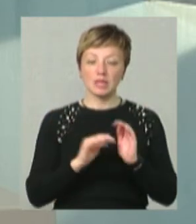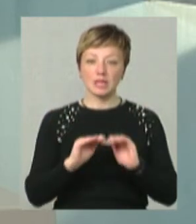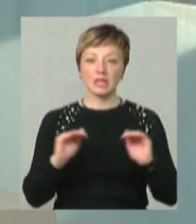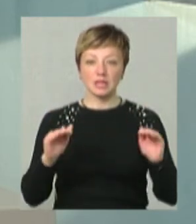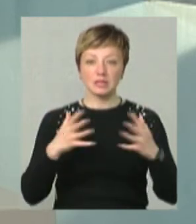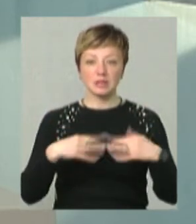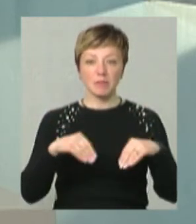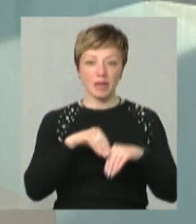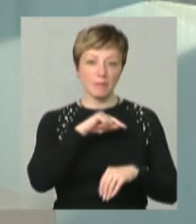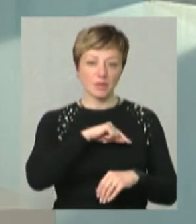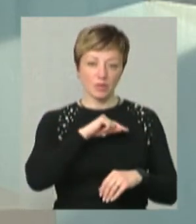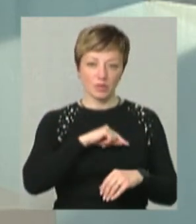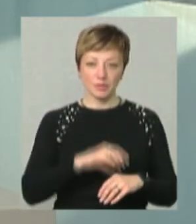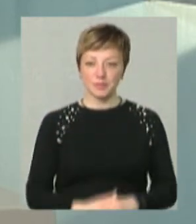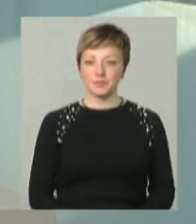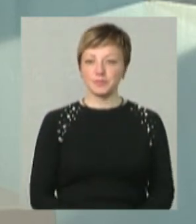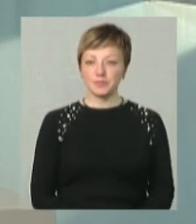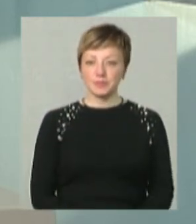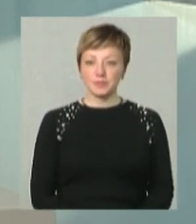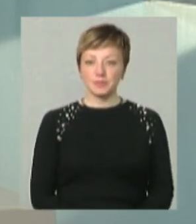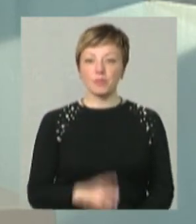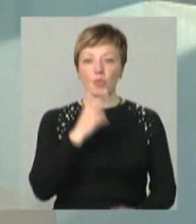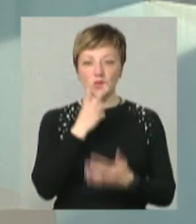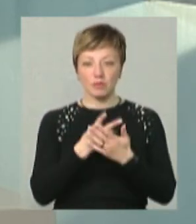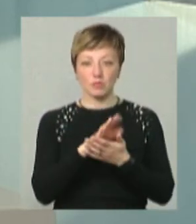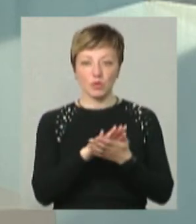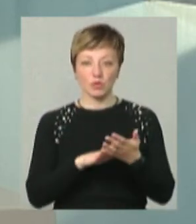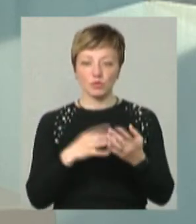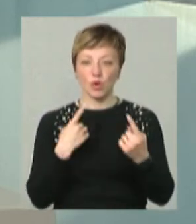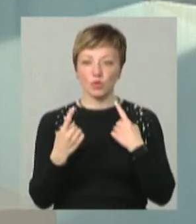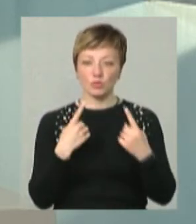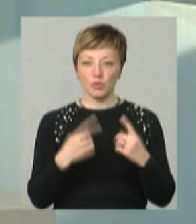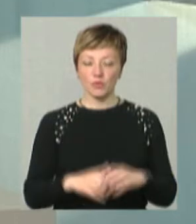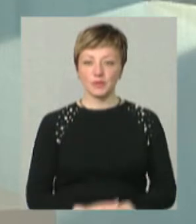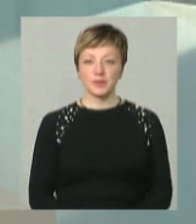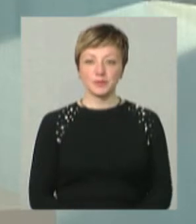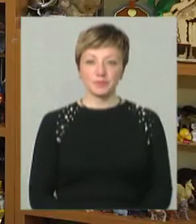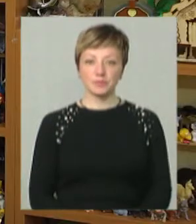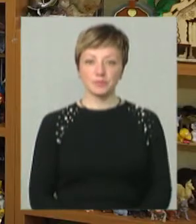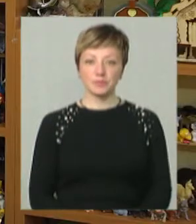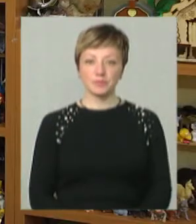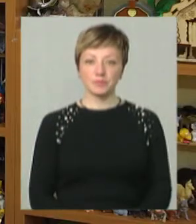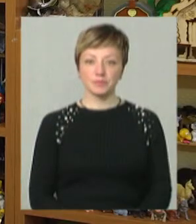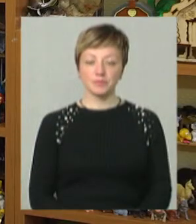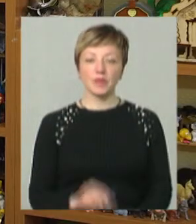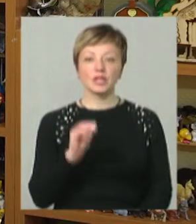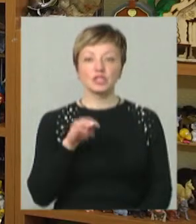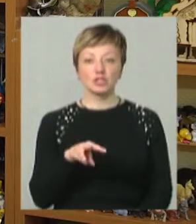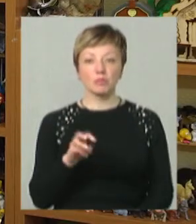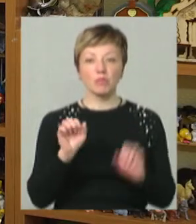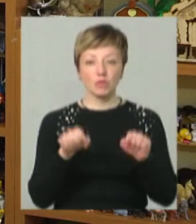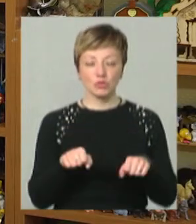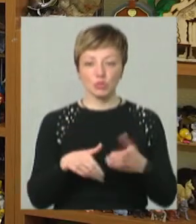підліткова і сімейна психологиня Тетяна Матвійчук. Ми подивимось і продовжимо розмову із Володимиром Павловським. Чим можуть допомогти